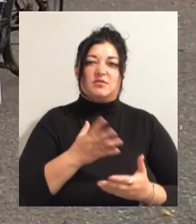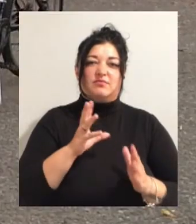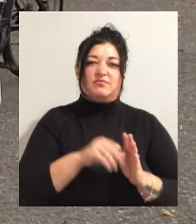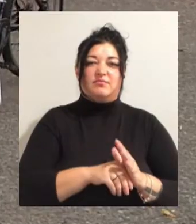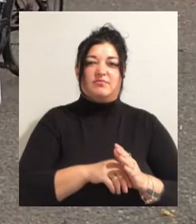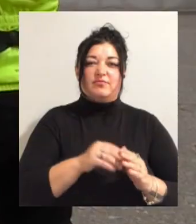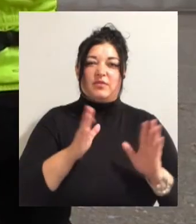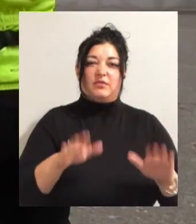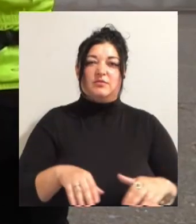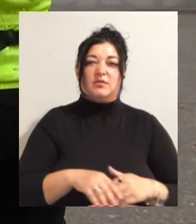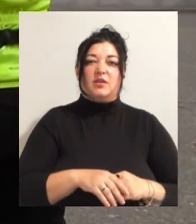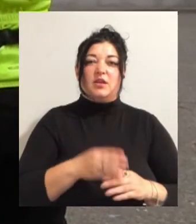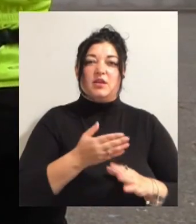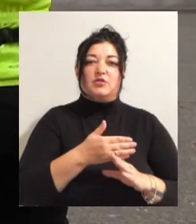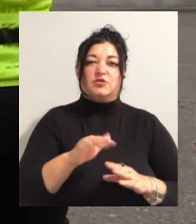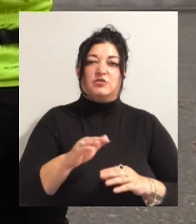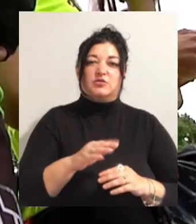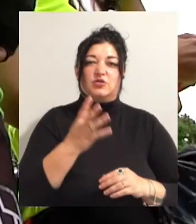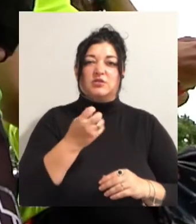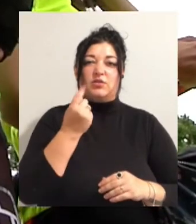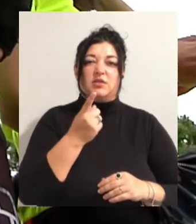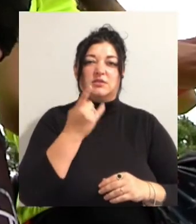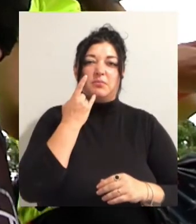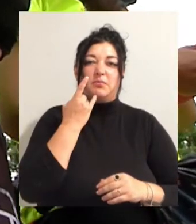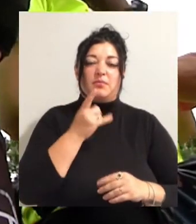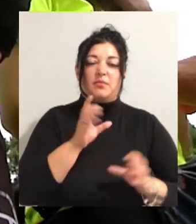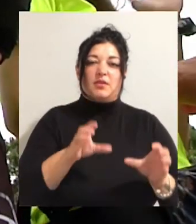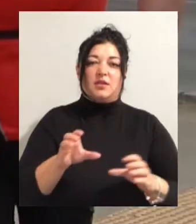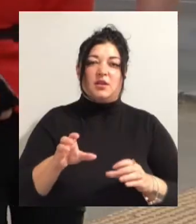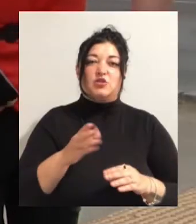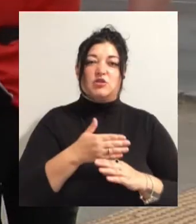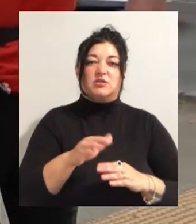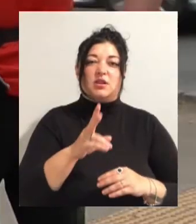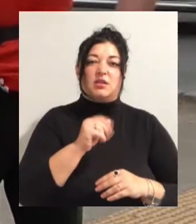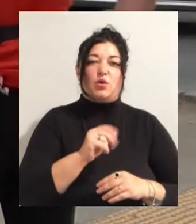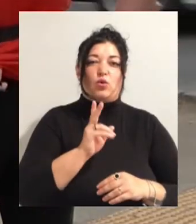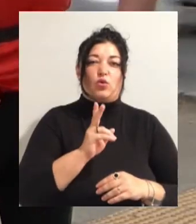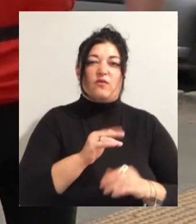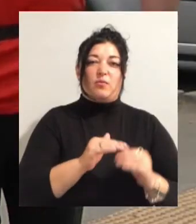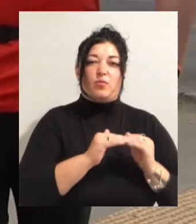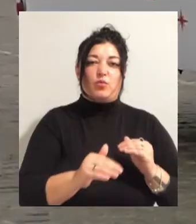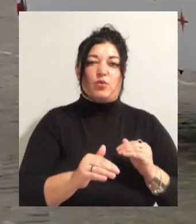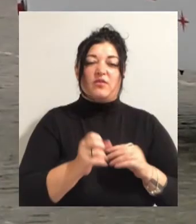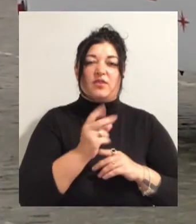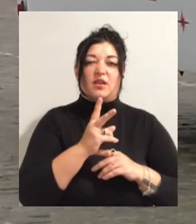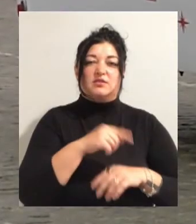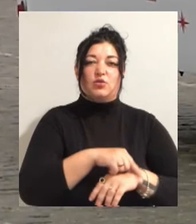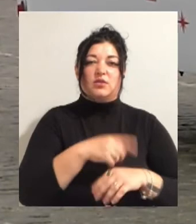Частина учасників зібралася на 411 батареї. Частина – на кулаковому полі. Звідти і стартували о 12-й годині дня.